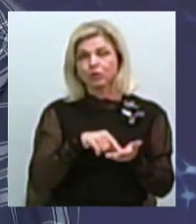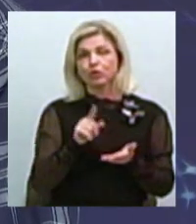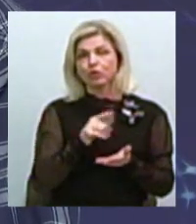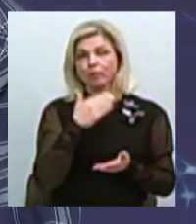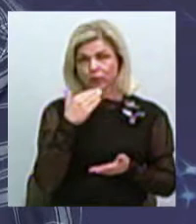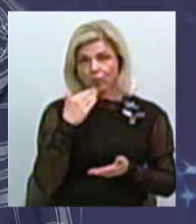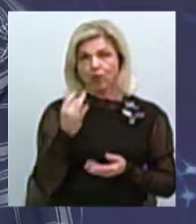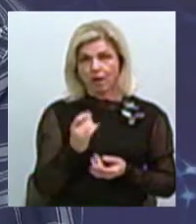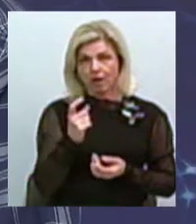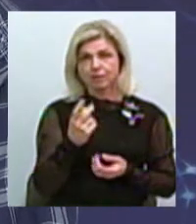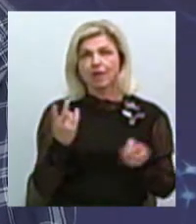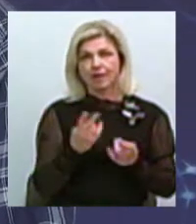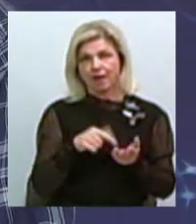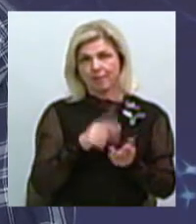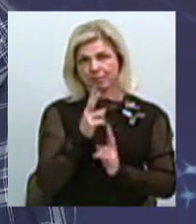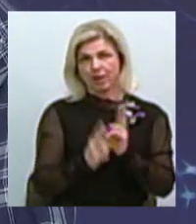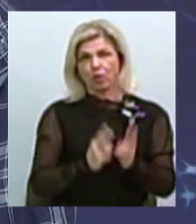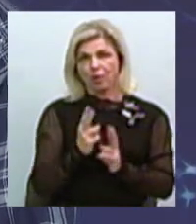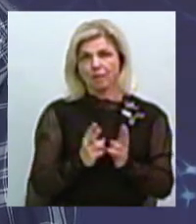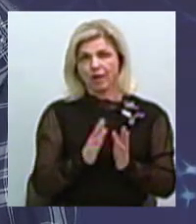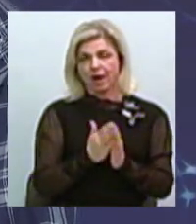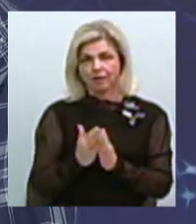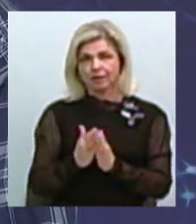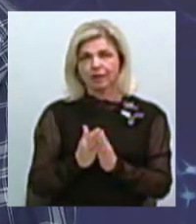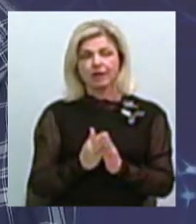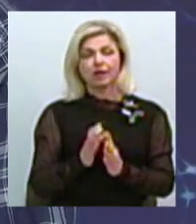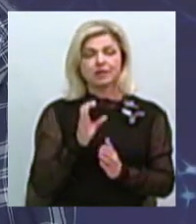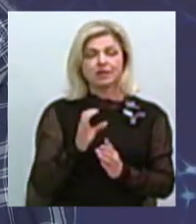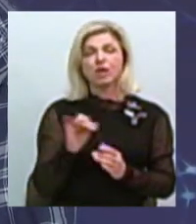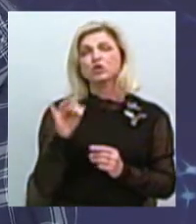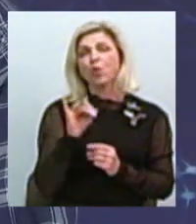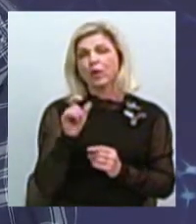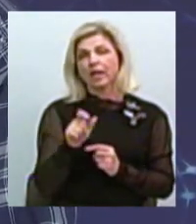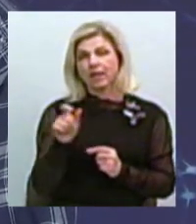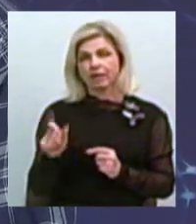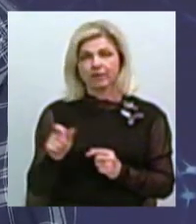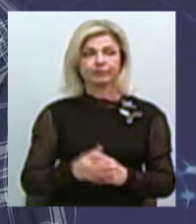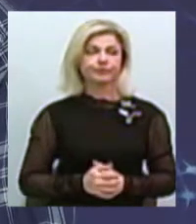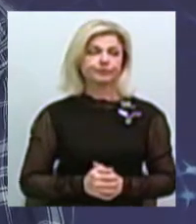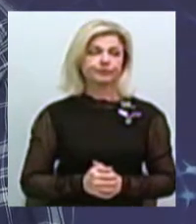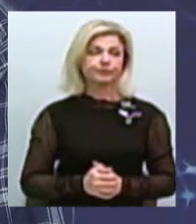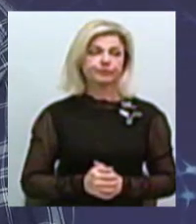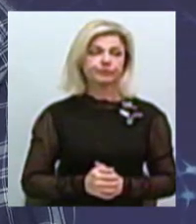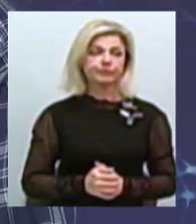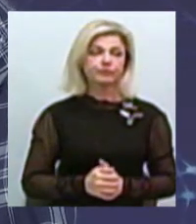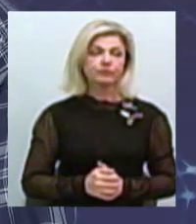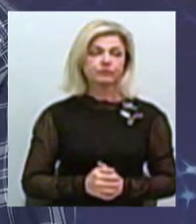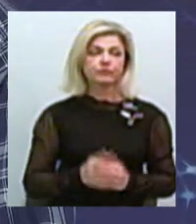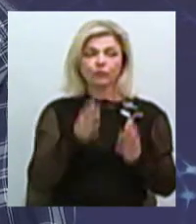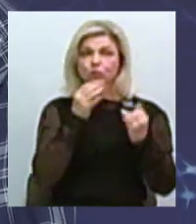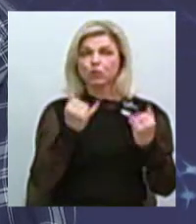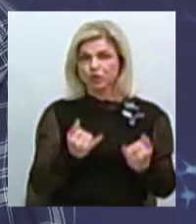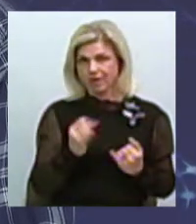переробляти, переробляти силами, мабуть, і краєзнавців, істориків сучасних Миколаєв.